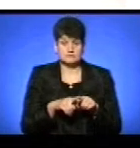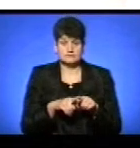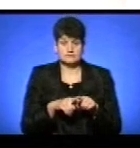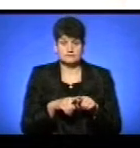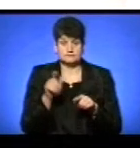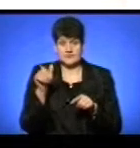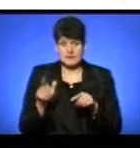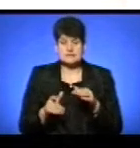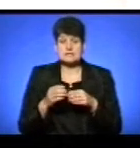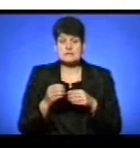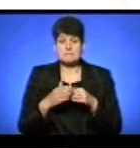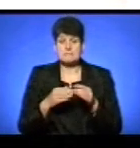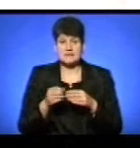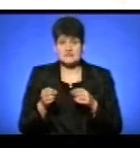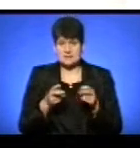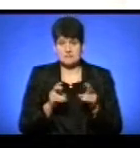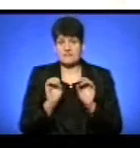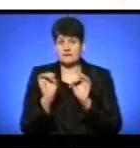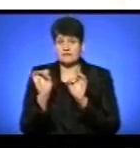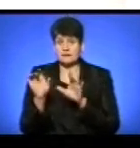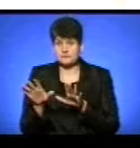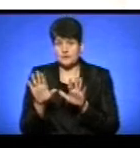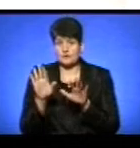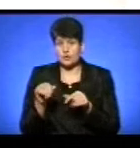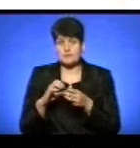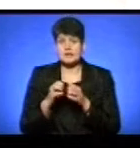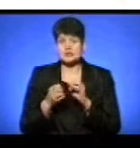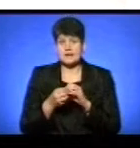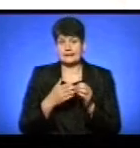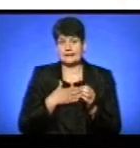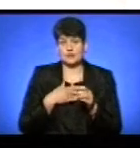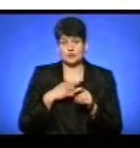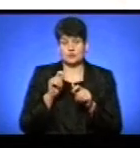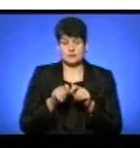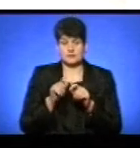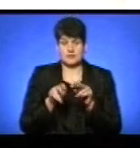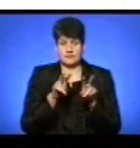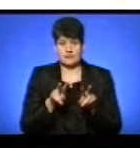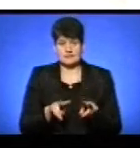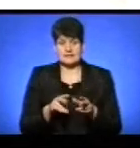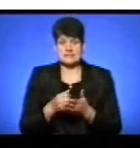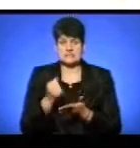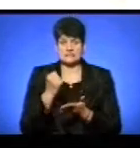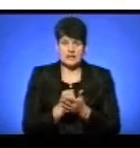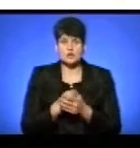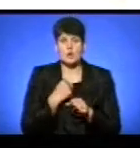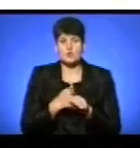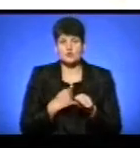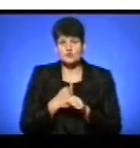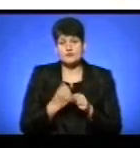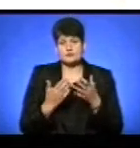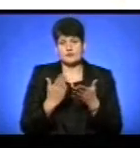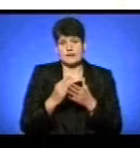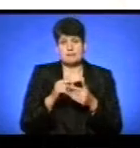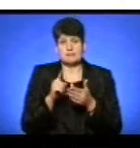спеціаліст, куратор, яким ми передаємо потім результати нашого моніторингу для затвердження, опрацювання. І якщо є якісь